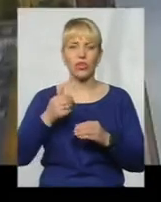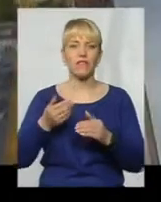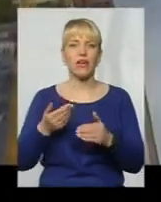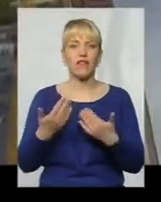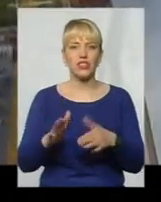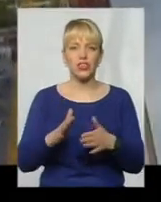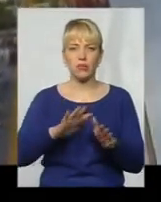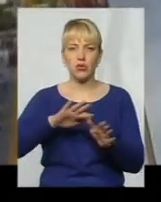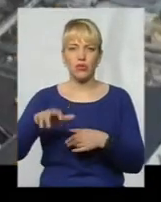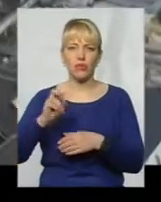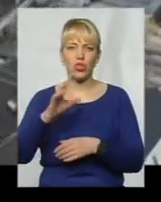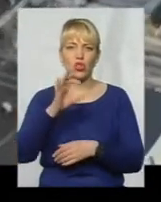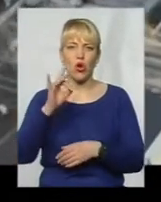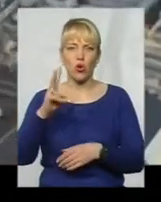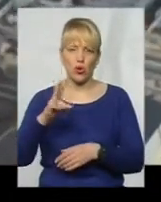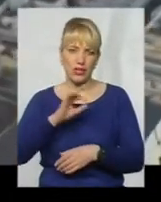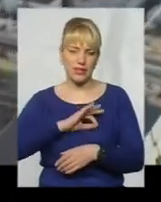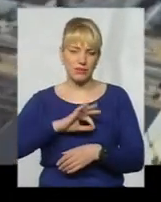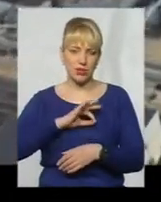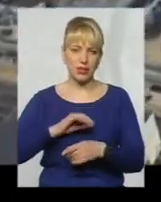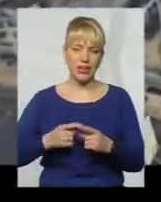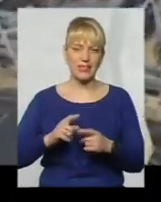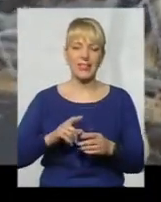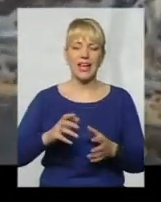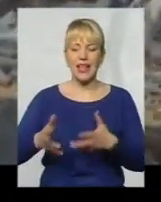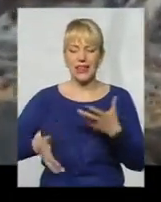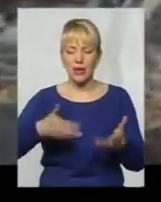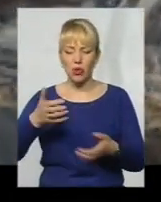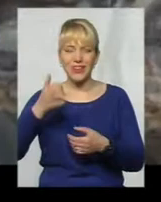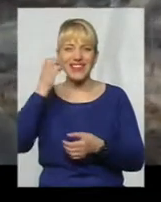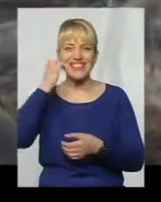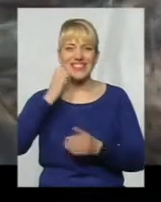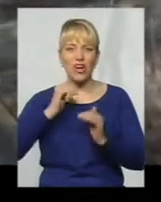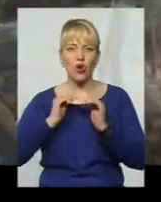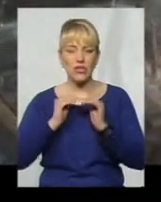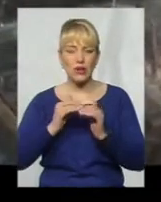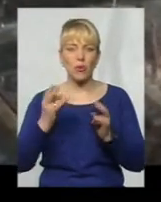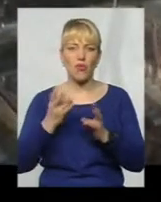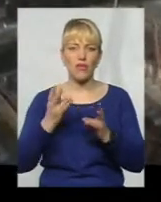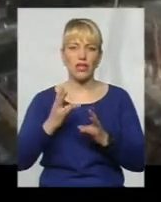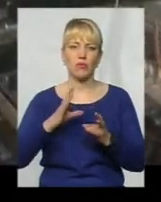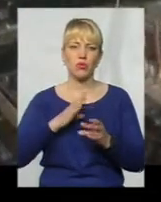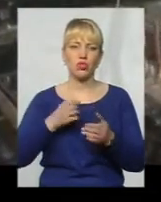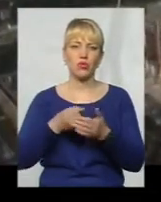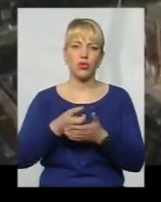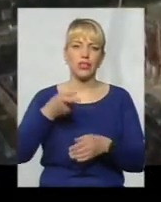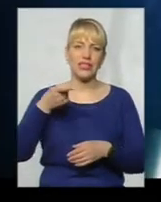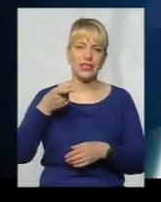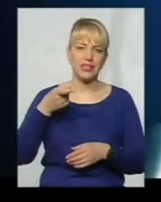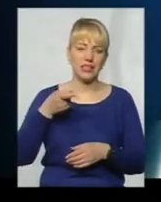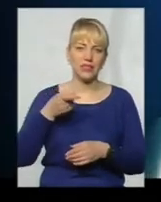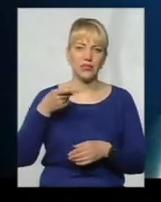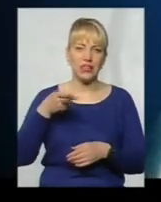конструкції наодноразово зміцнювали. Демонтаж старого саркофага повинен бути завершений до 2023 року.